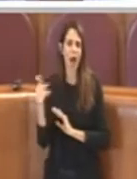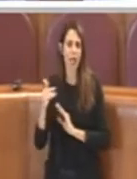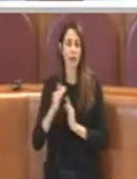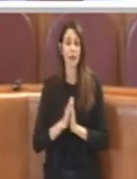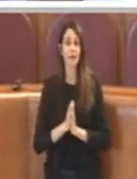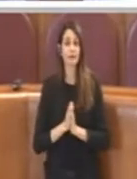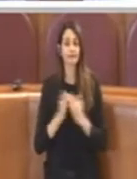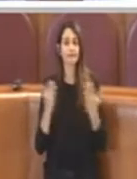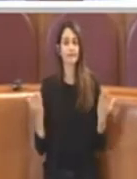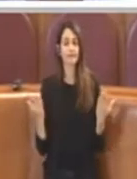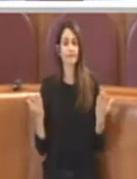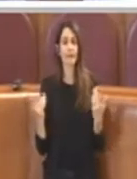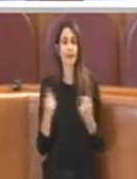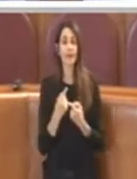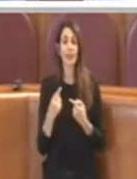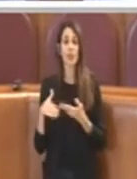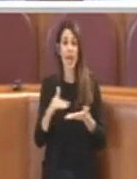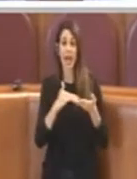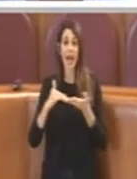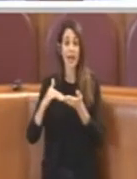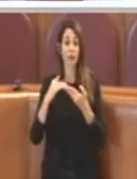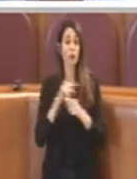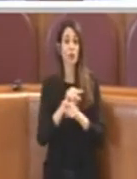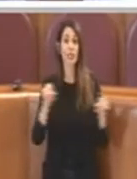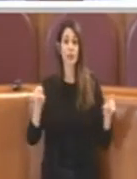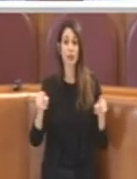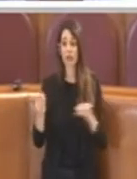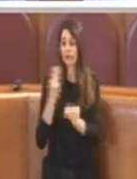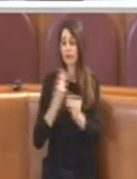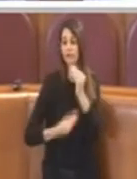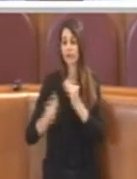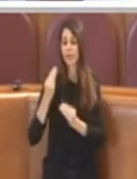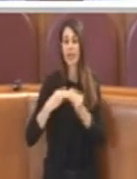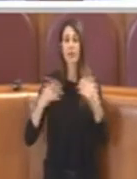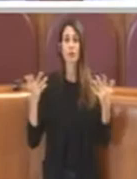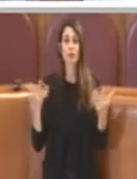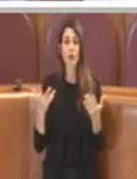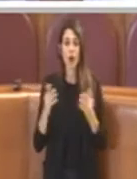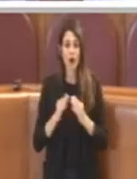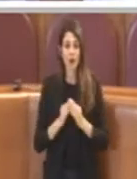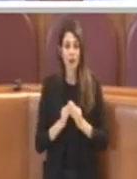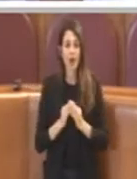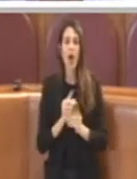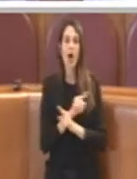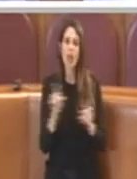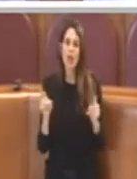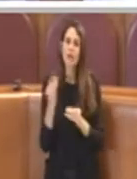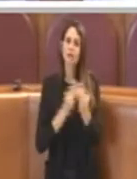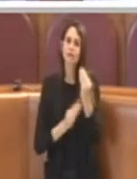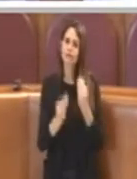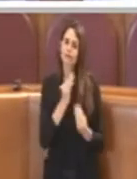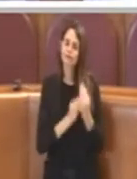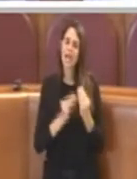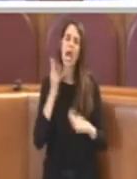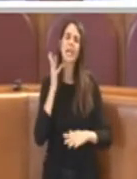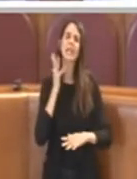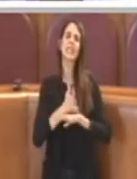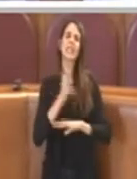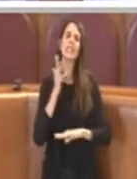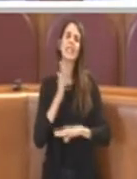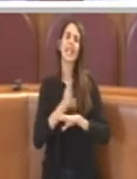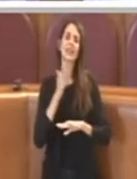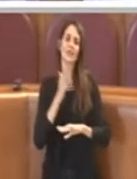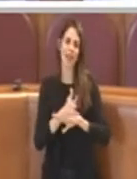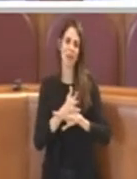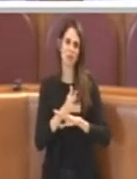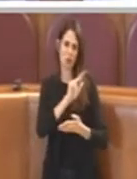quello che invece le associazioni davvero chiedono è un intervento che abbiamo già votato, tra l'altro con i voti del Movimento 5